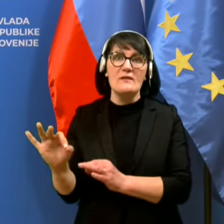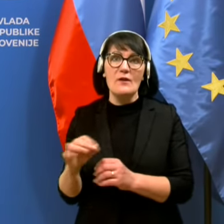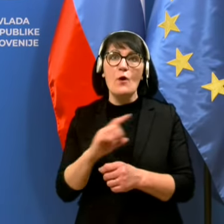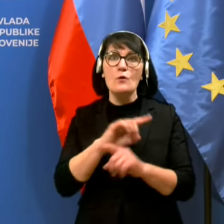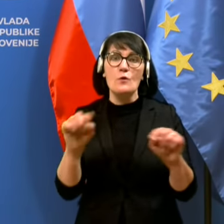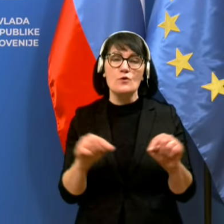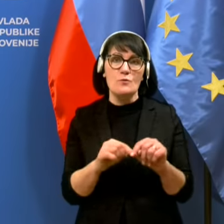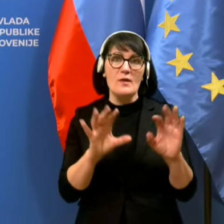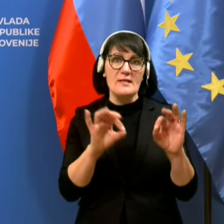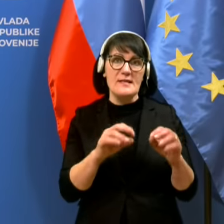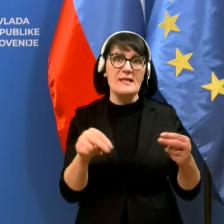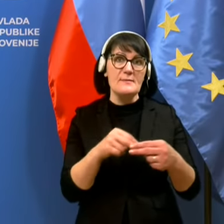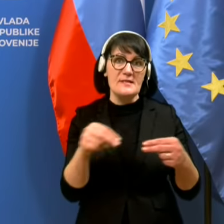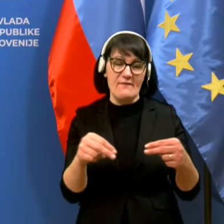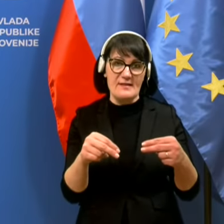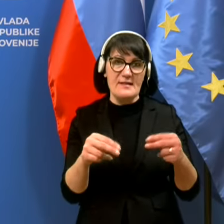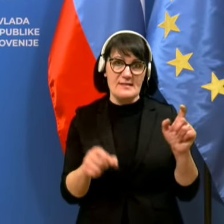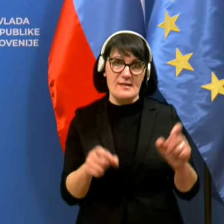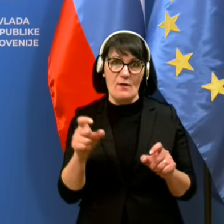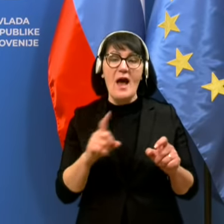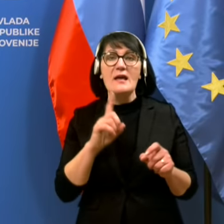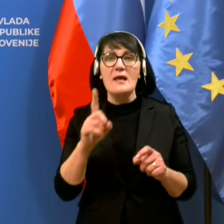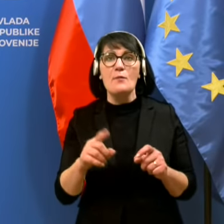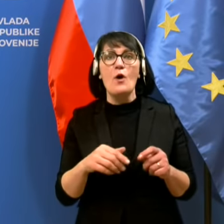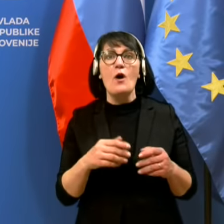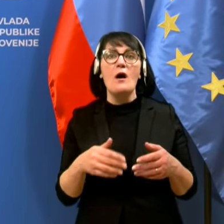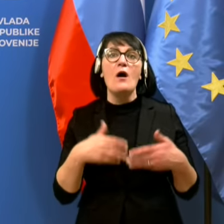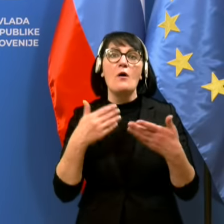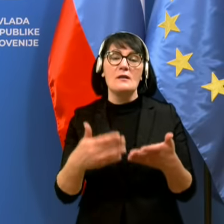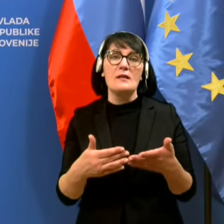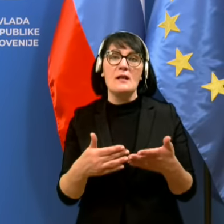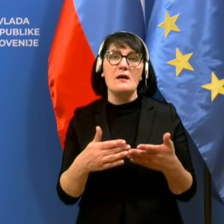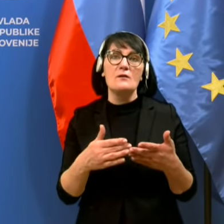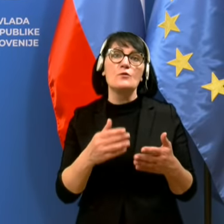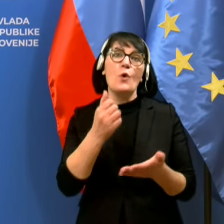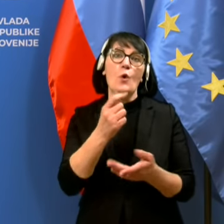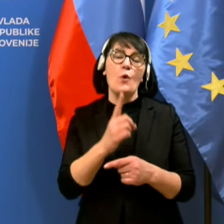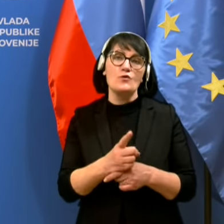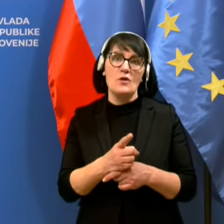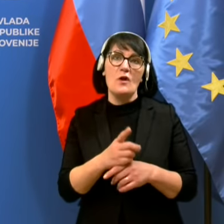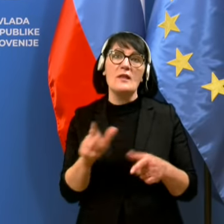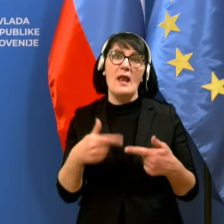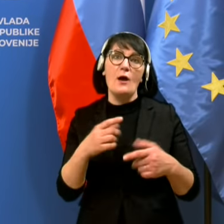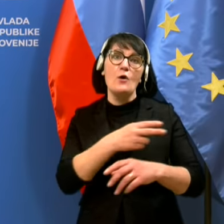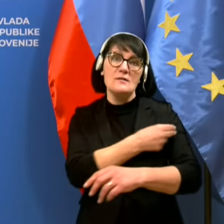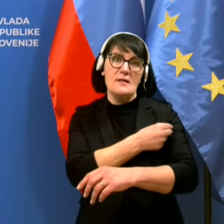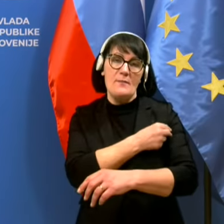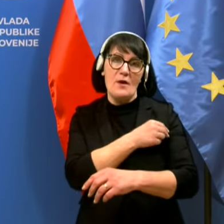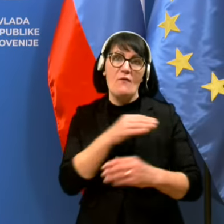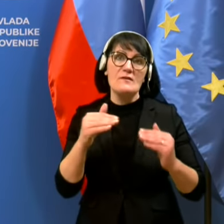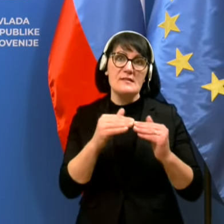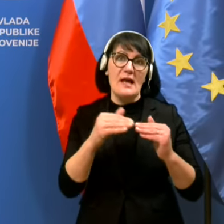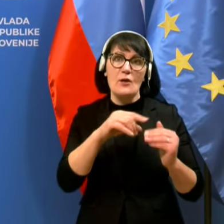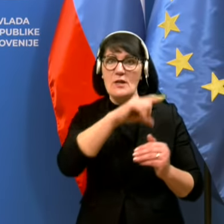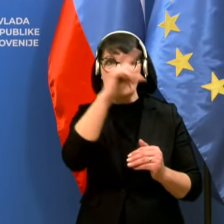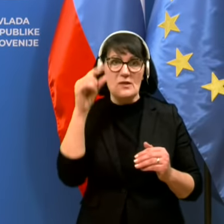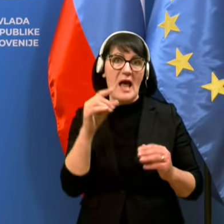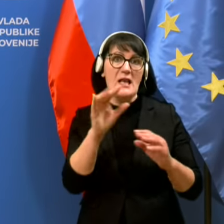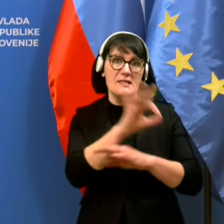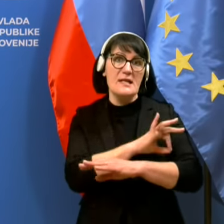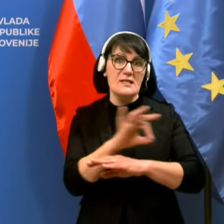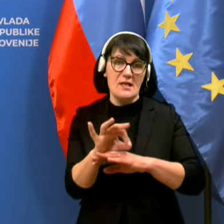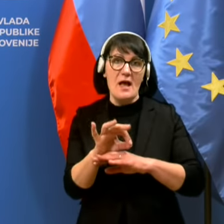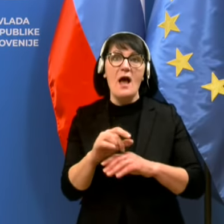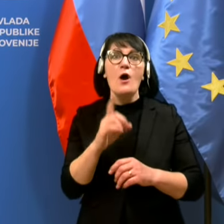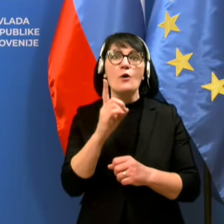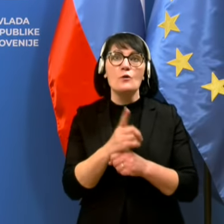zavezancem, s katero jim je bilo naloženo opravljanje cepljenja v skladu z nacionalno strategijo. Odločba je bila izdana